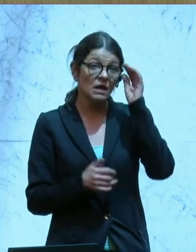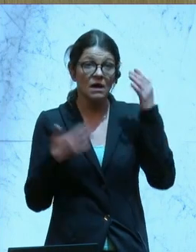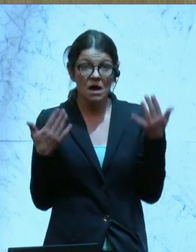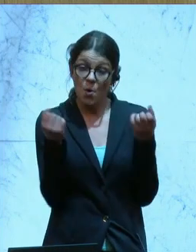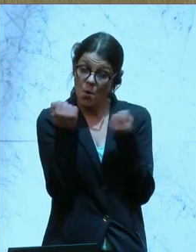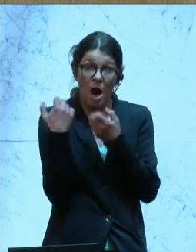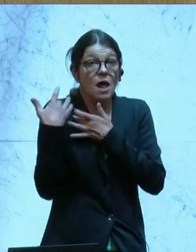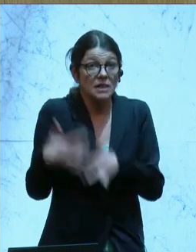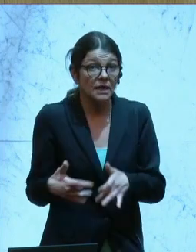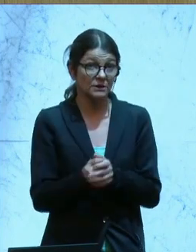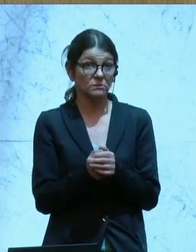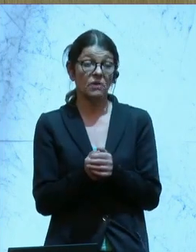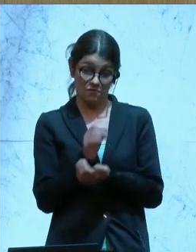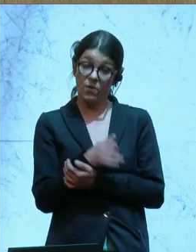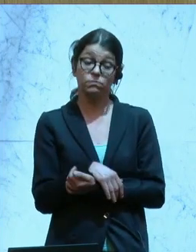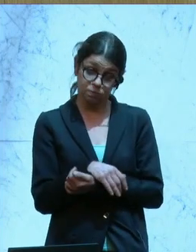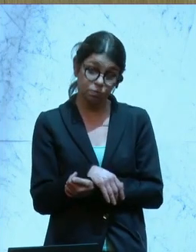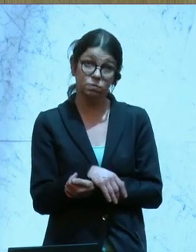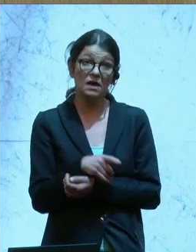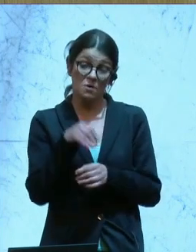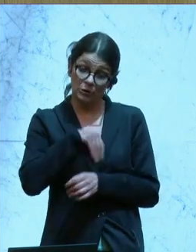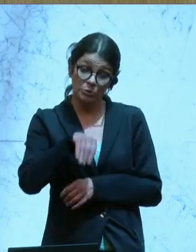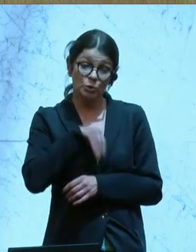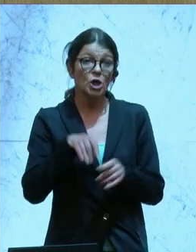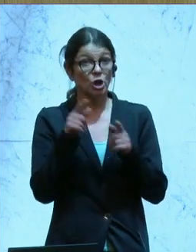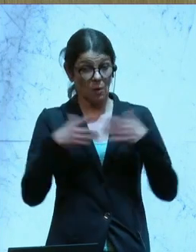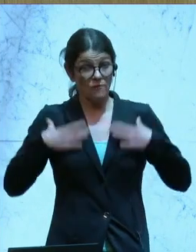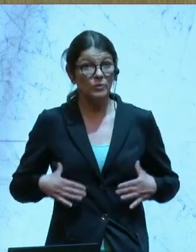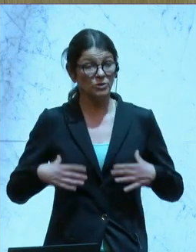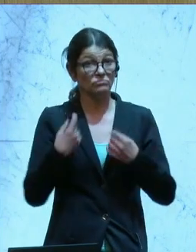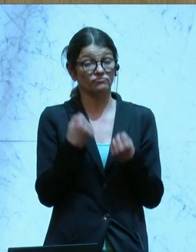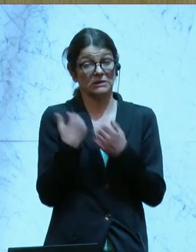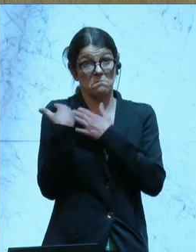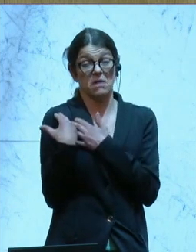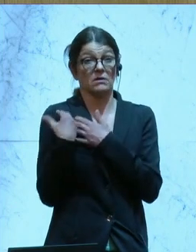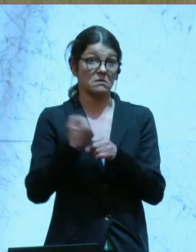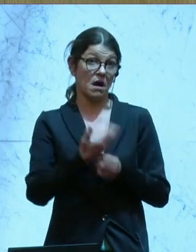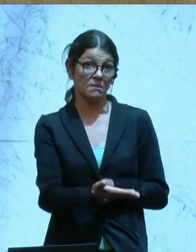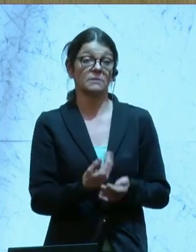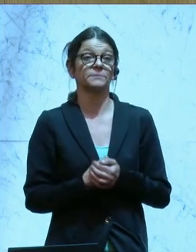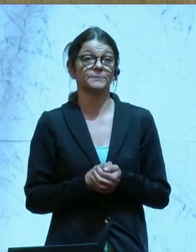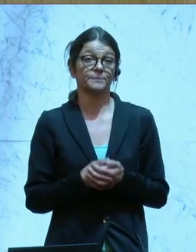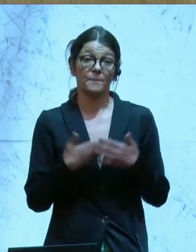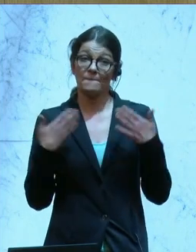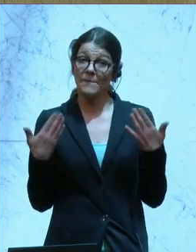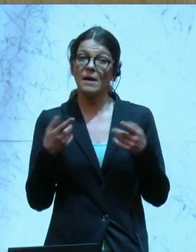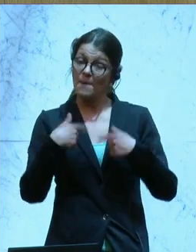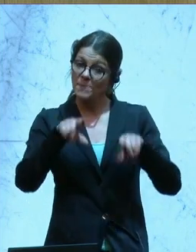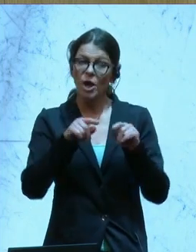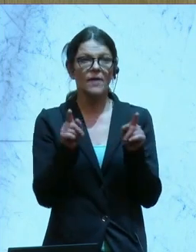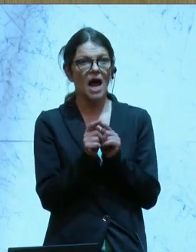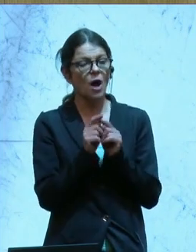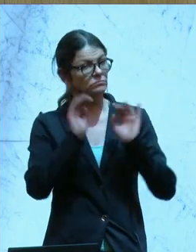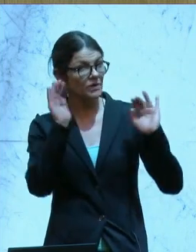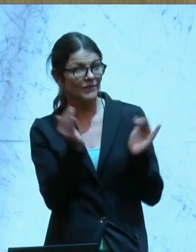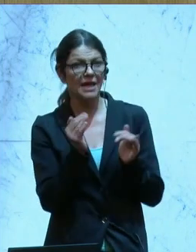enorme Entlastung für doch eine sehr psychisch und physisch belastende Tätigkeit und reduziert auch für